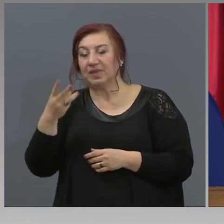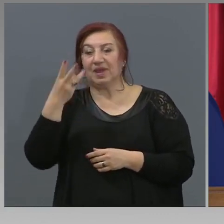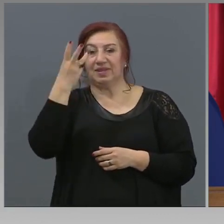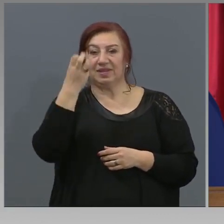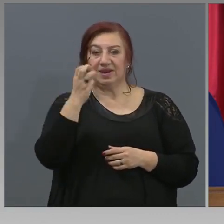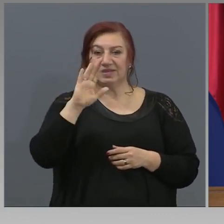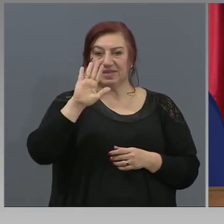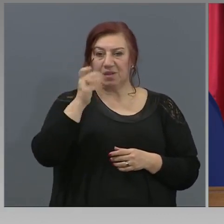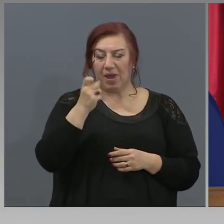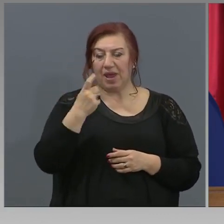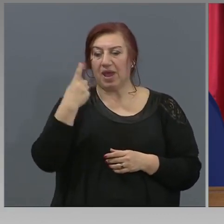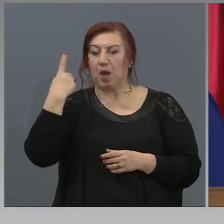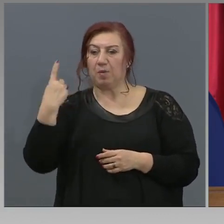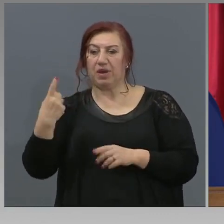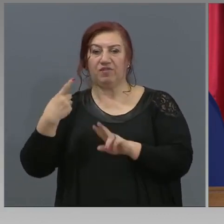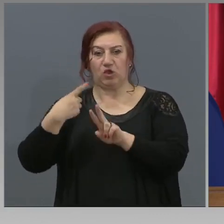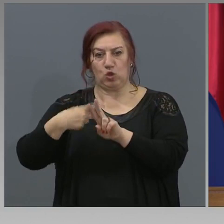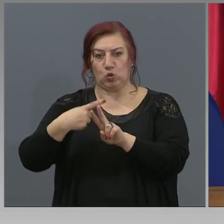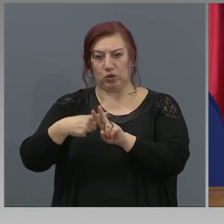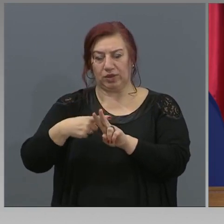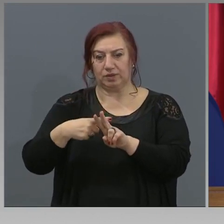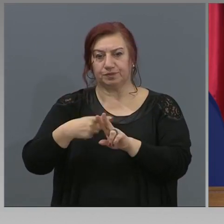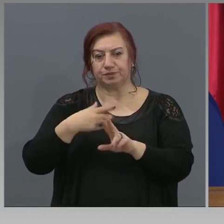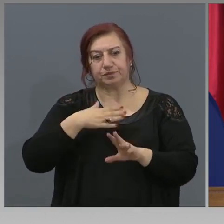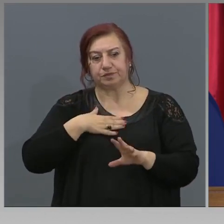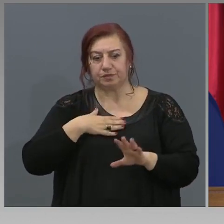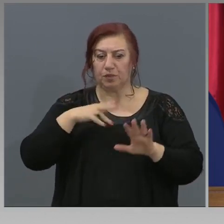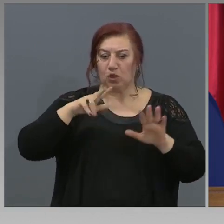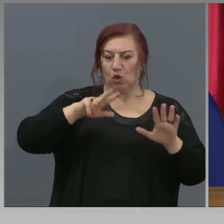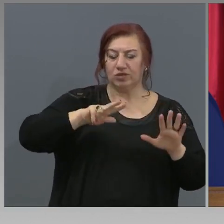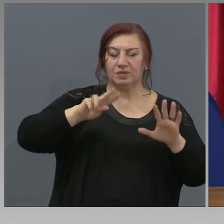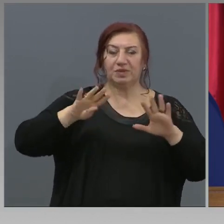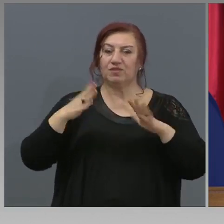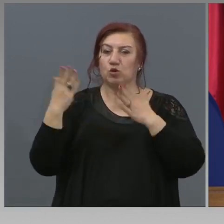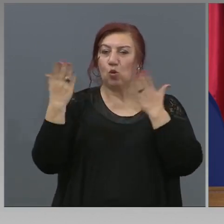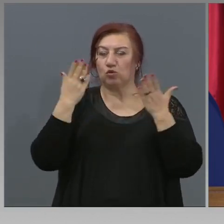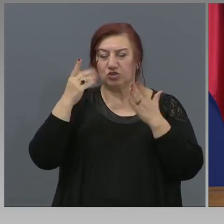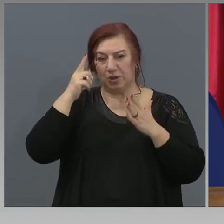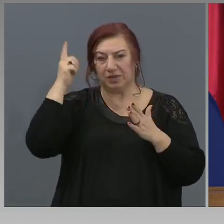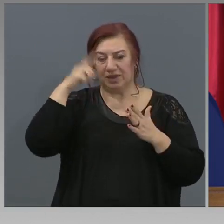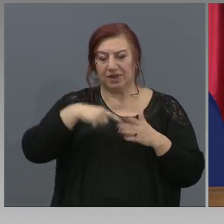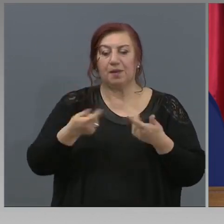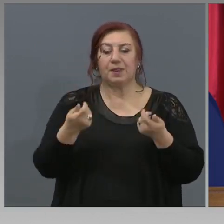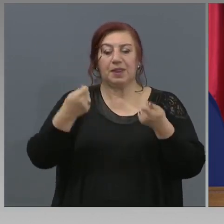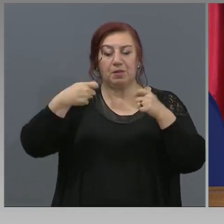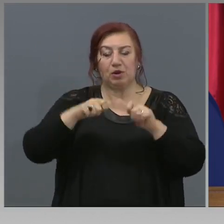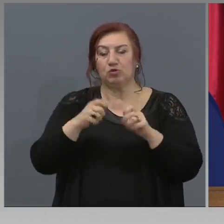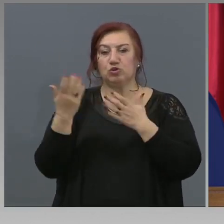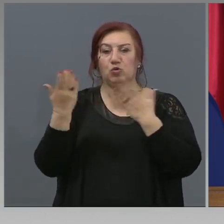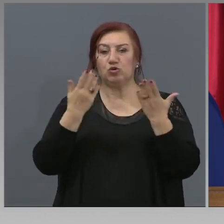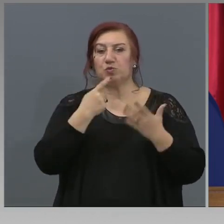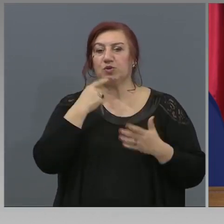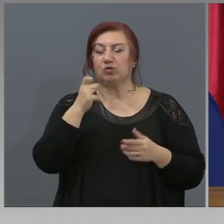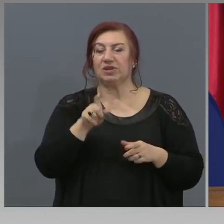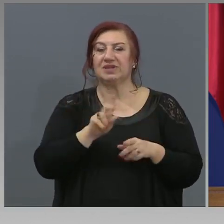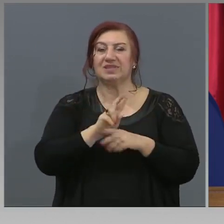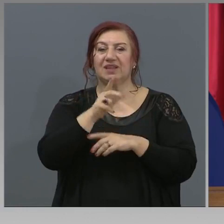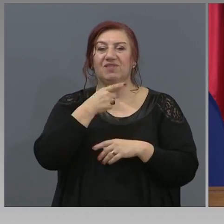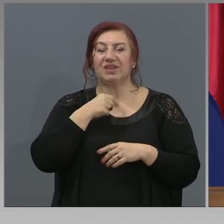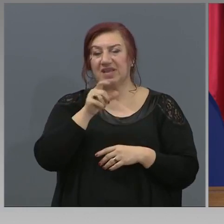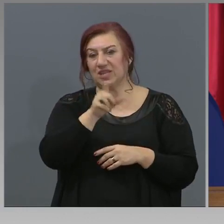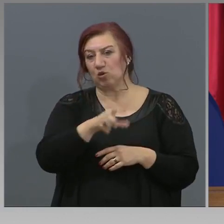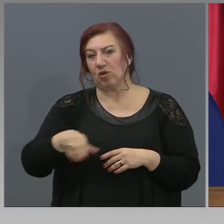на 1 юни, т.е. да имаме 8-9 учебни дни, в които да се приключи учебната година за 12-класниците.